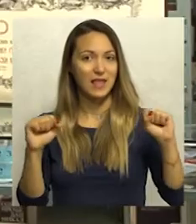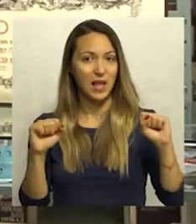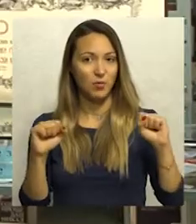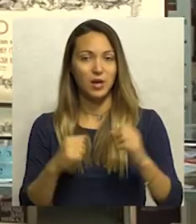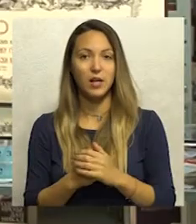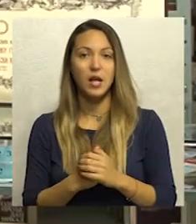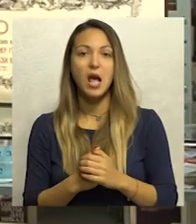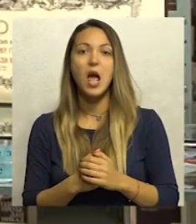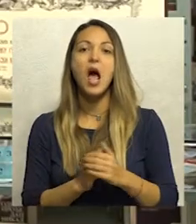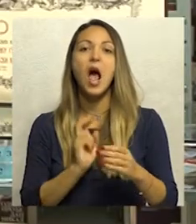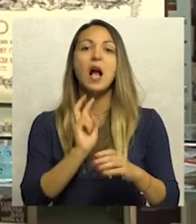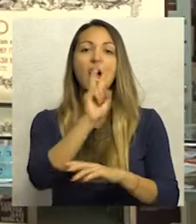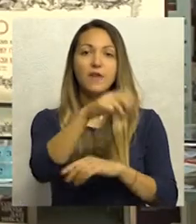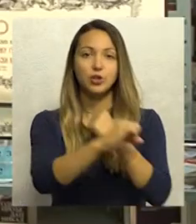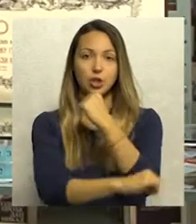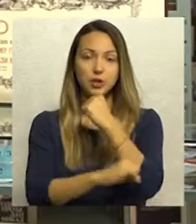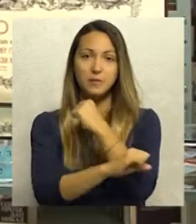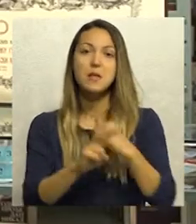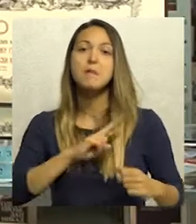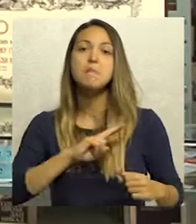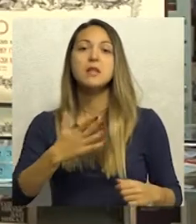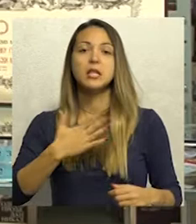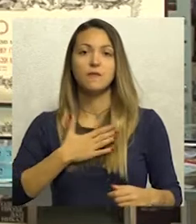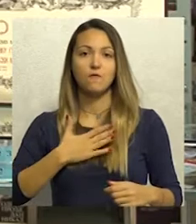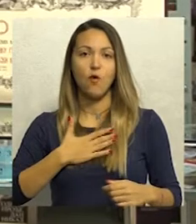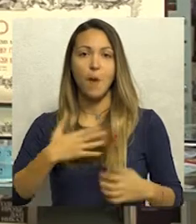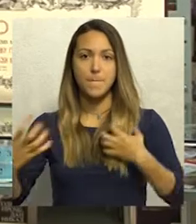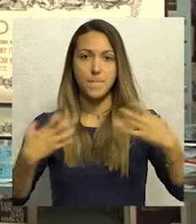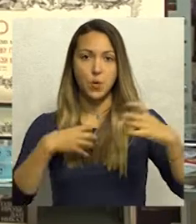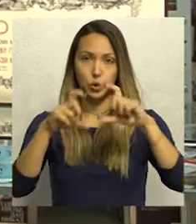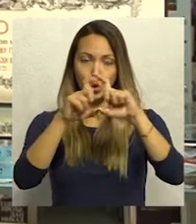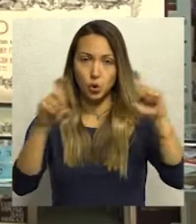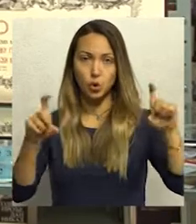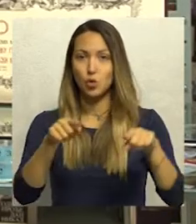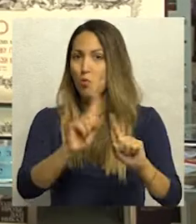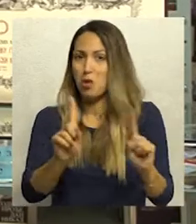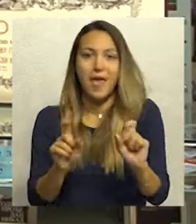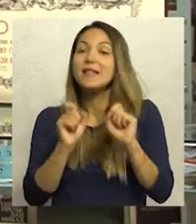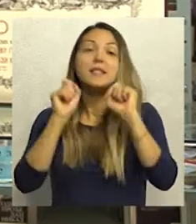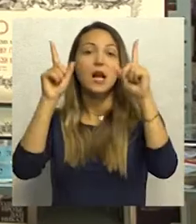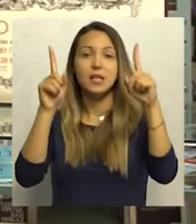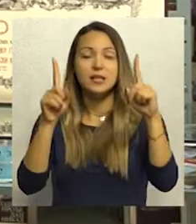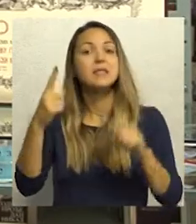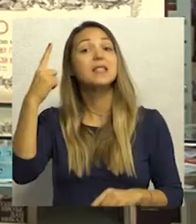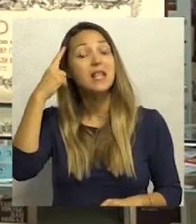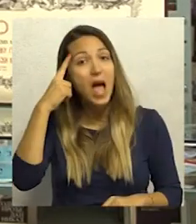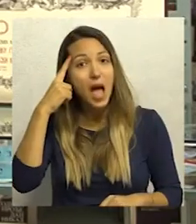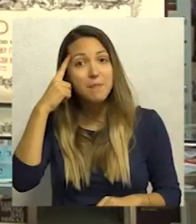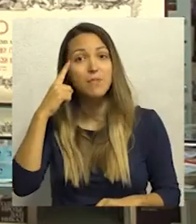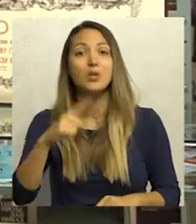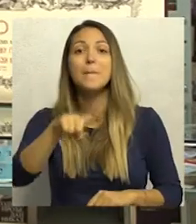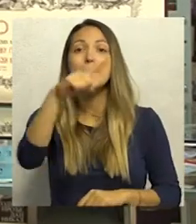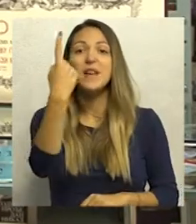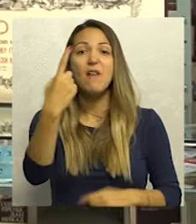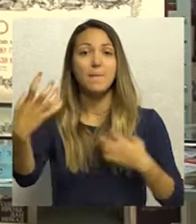Karlovačka gimnazija ima svoje pozorište, to nije nikakvo iznenađenje, budući da znamo da je